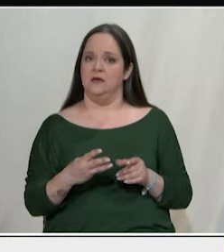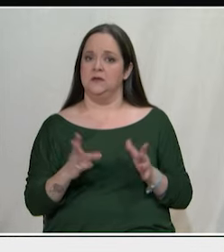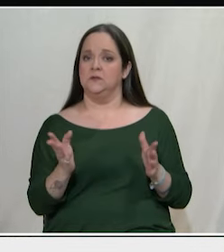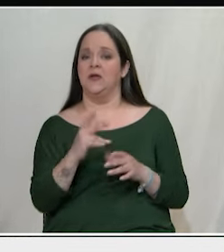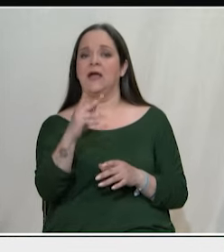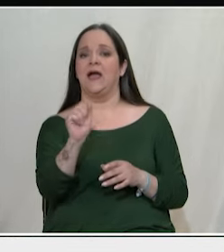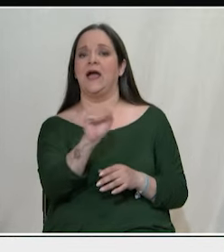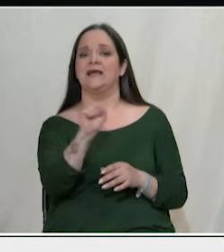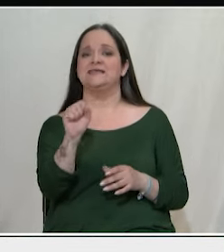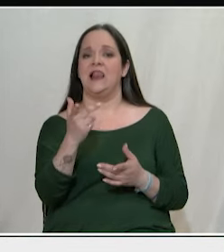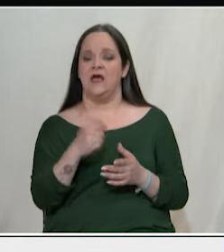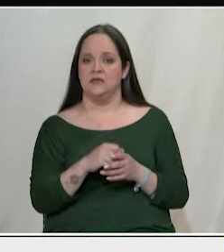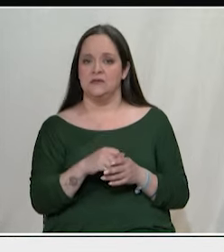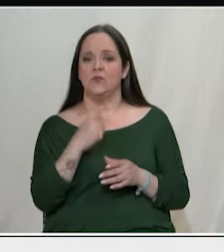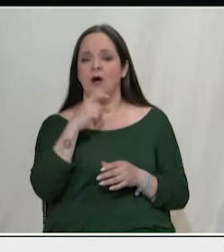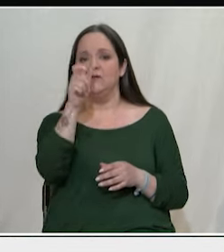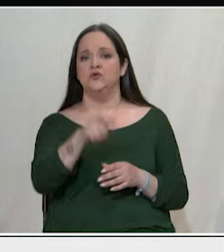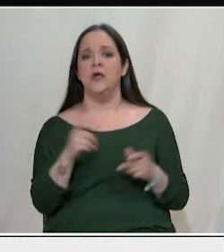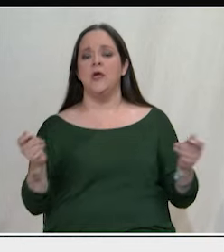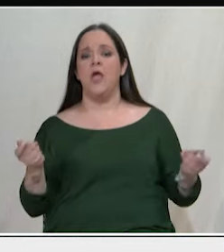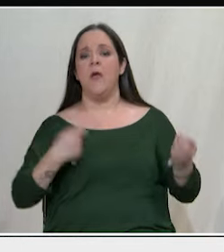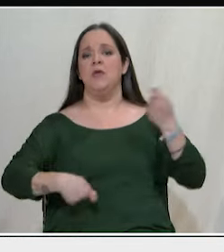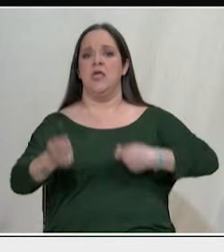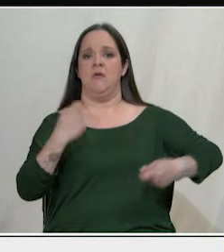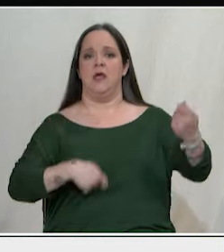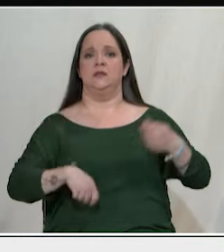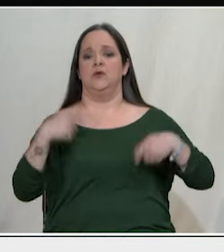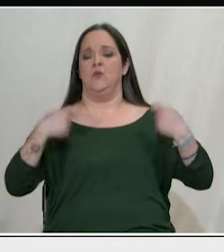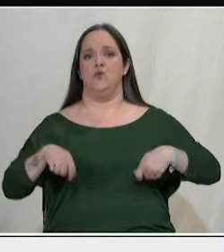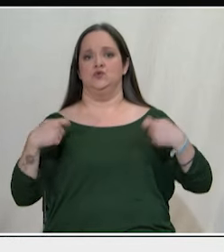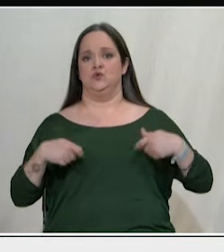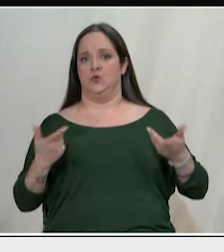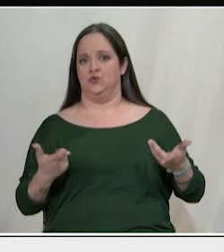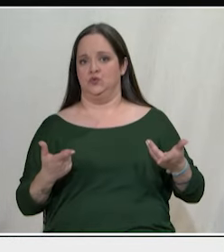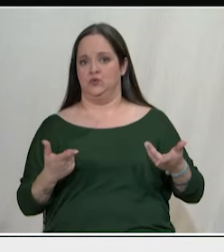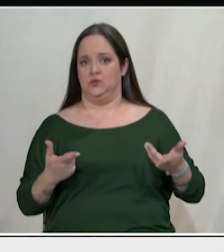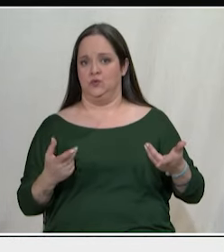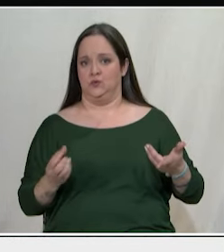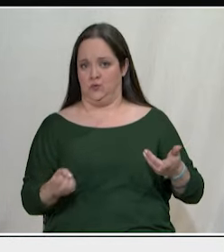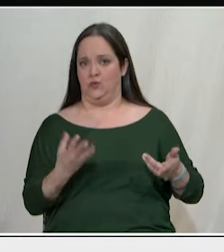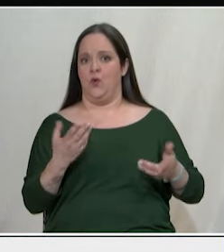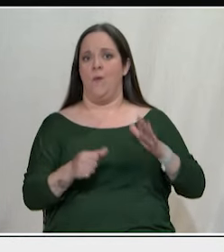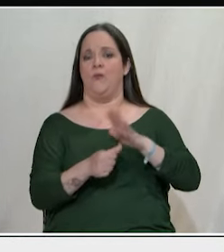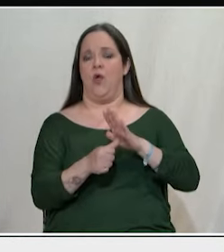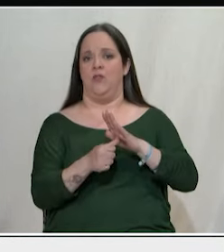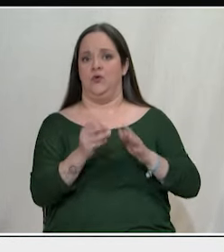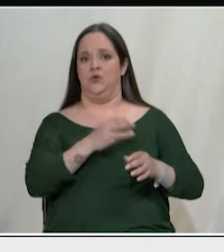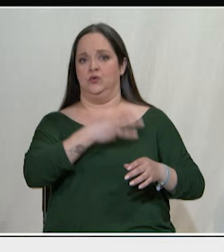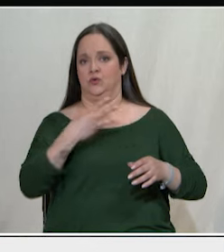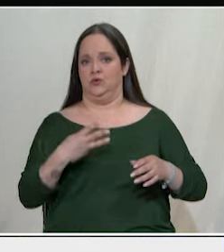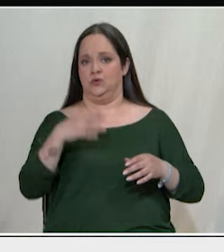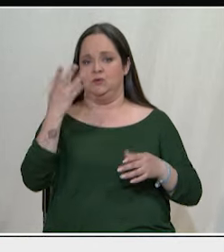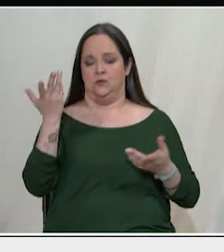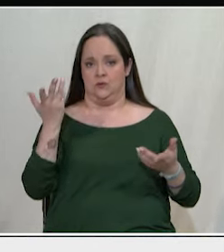Κασελάκη ο οποίος είναι ένας επιχειρηματίας πλούσιος που διαφημίζει το πανάκριβο